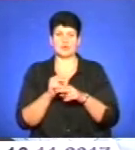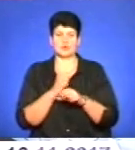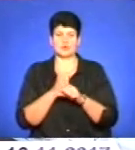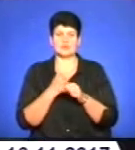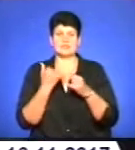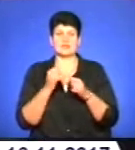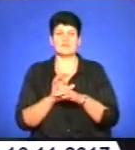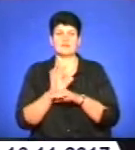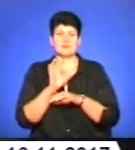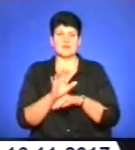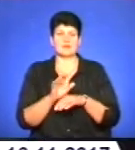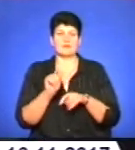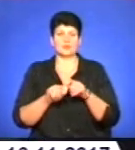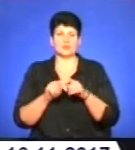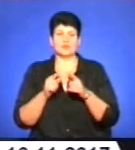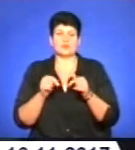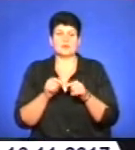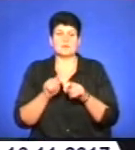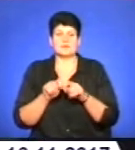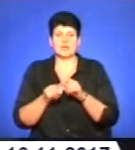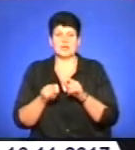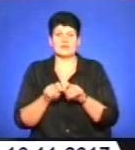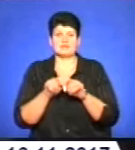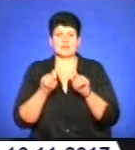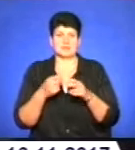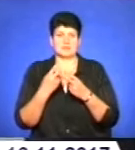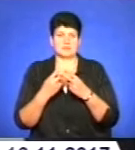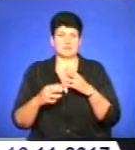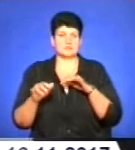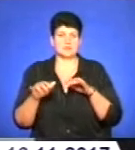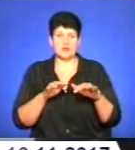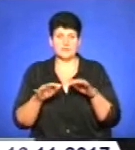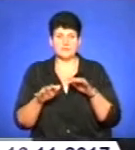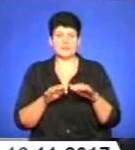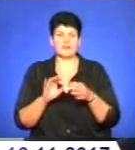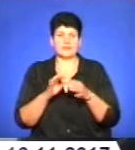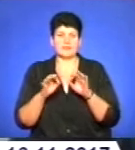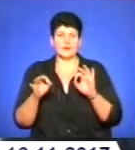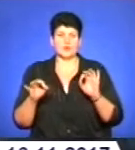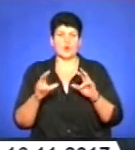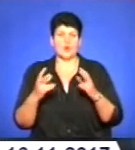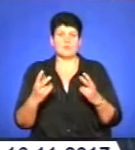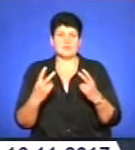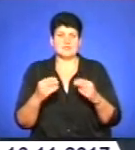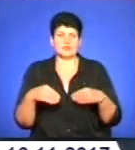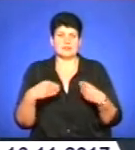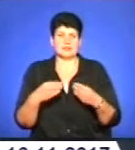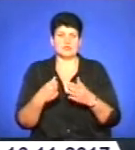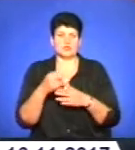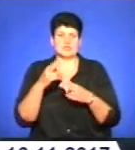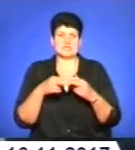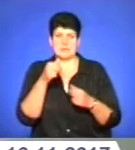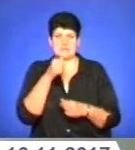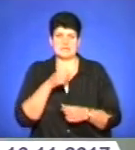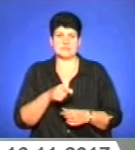матеріали направили у контролюючі органи для перевірки і порушили кримінальну справу. Детальнішу інформацію обіцяють надати до кінця місяця.